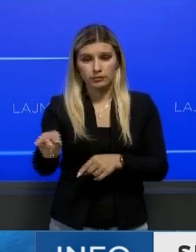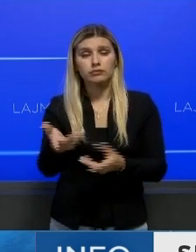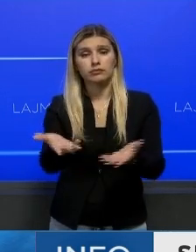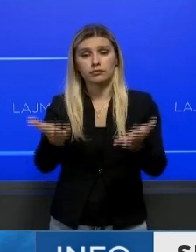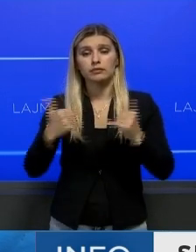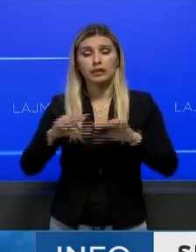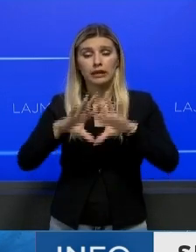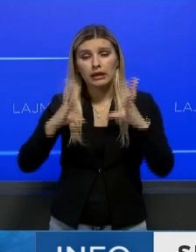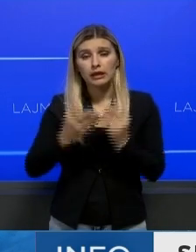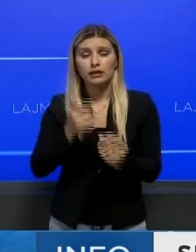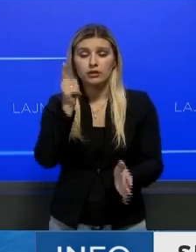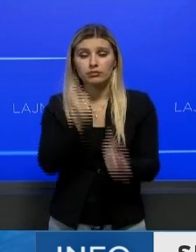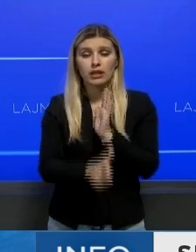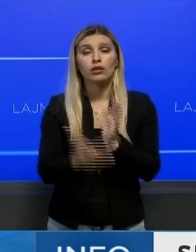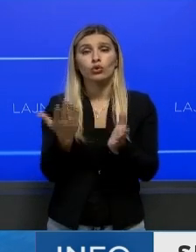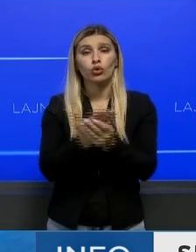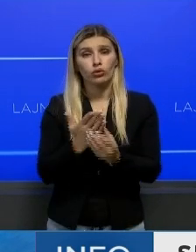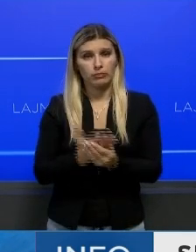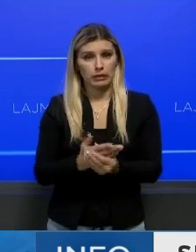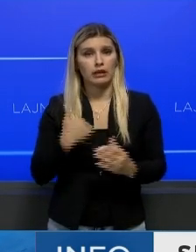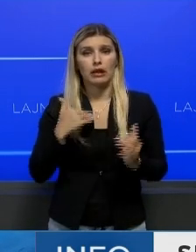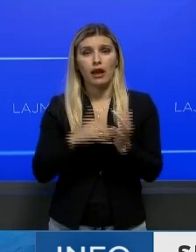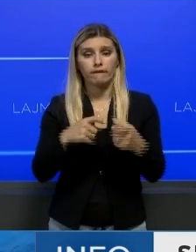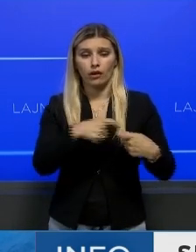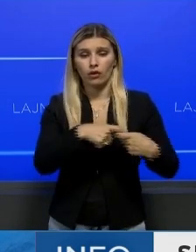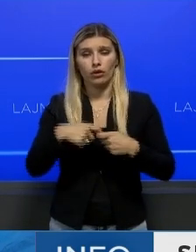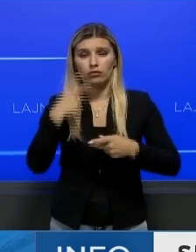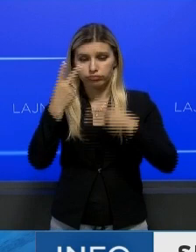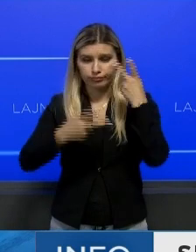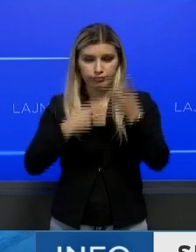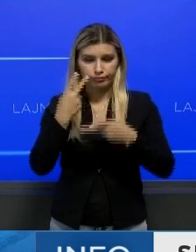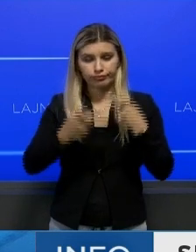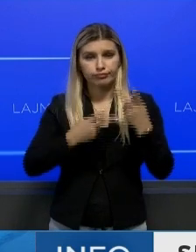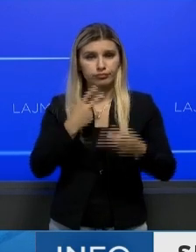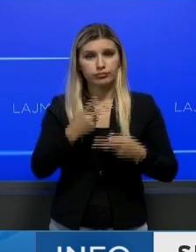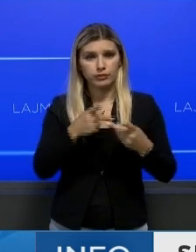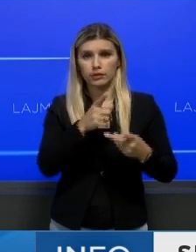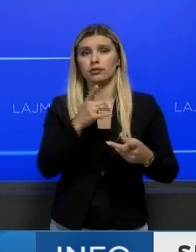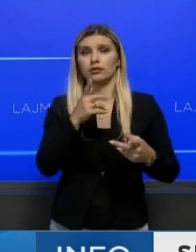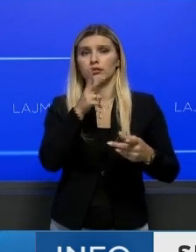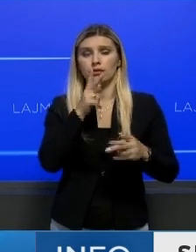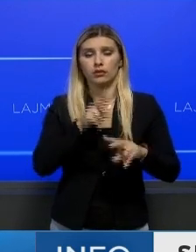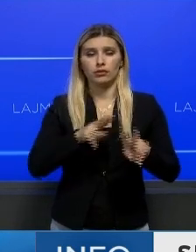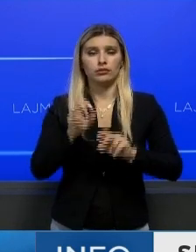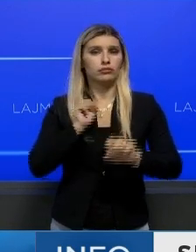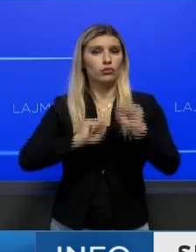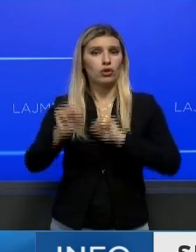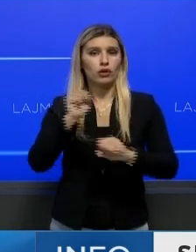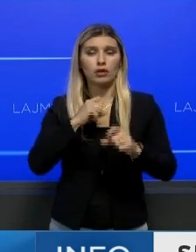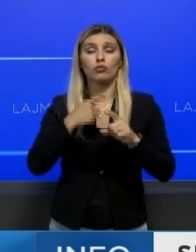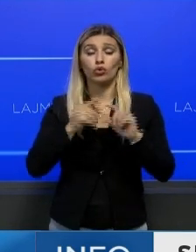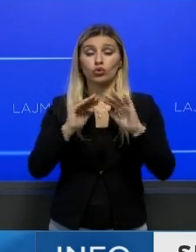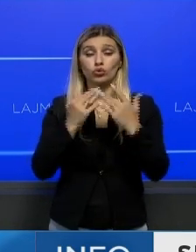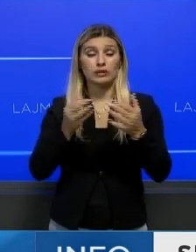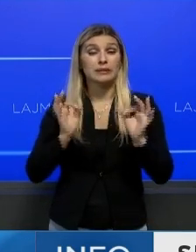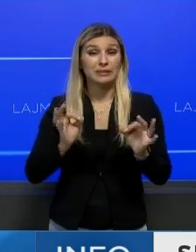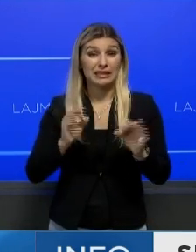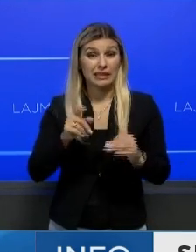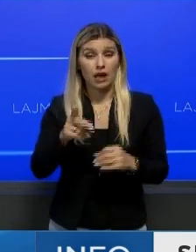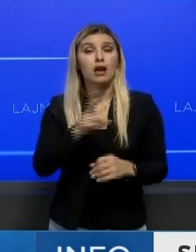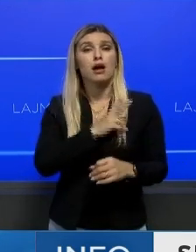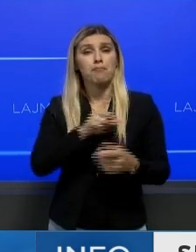dispozicion me njëherë dokumentet të cilat lidhen me materialet shfajsuese dhe si pas tyre, zyra e prokurorit të specializuar